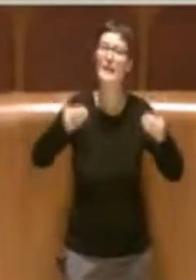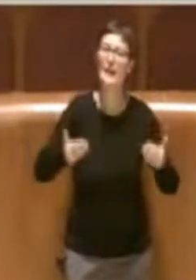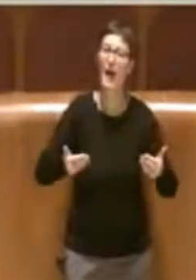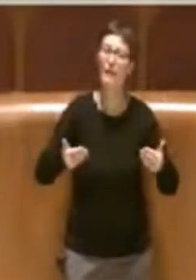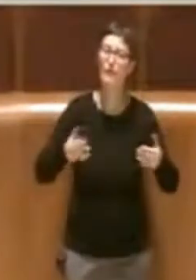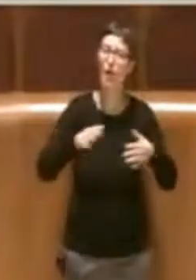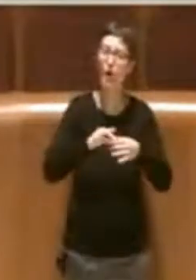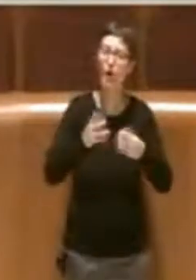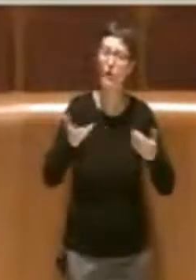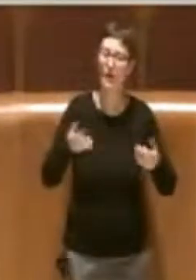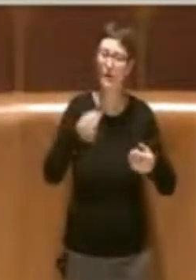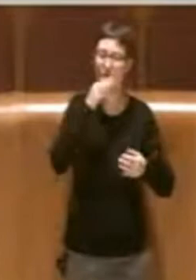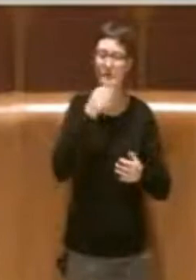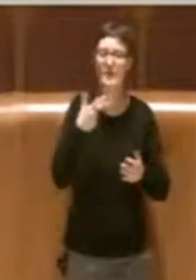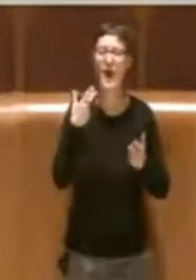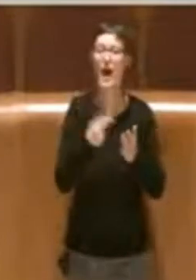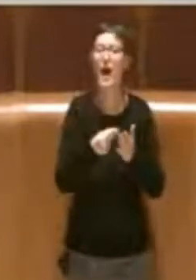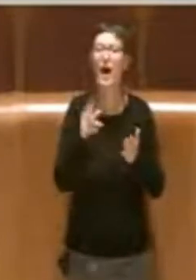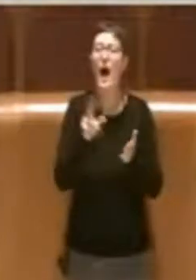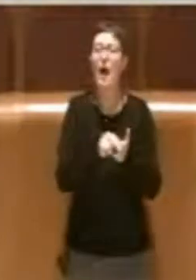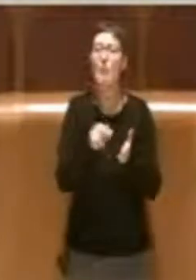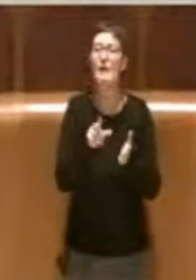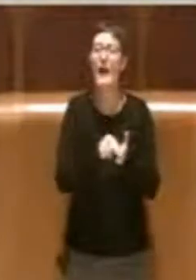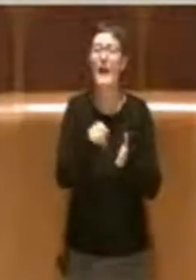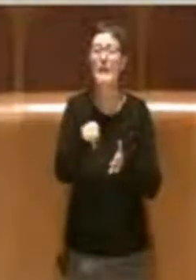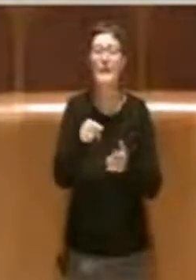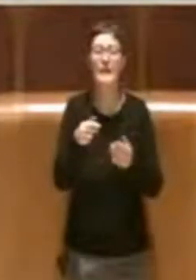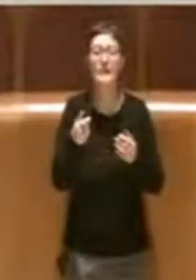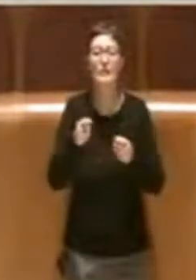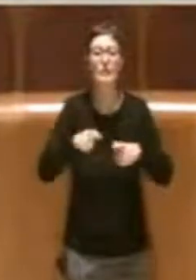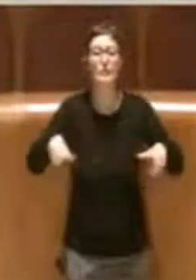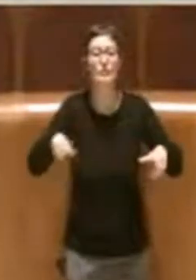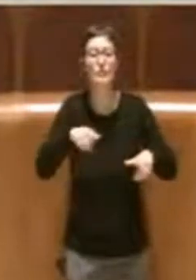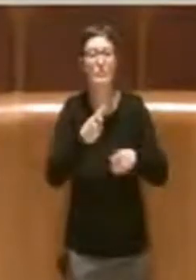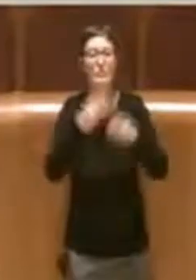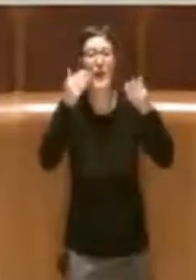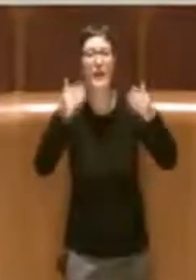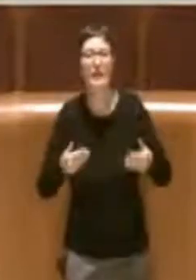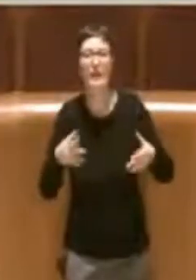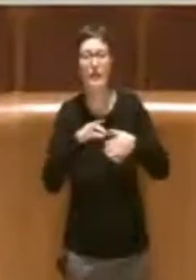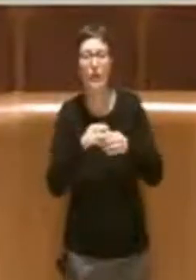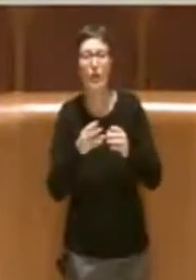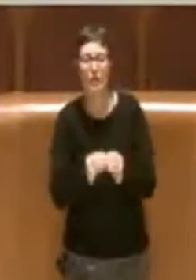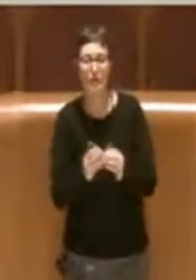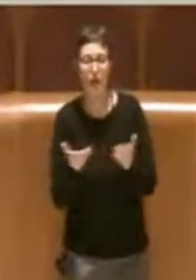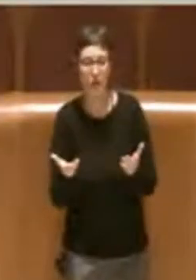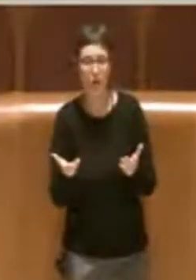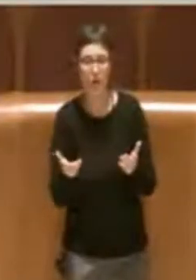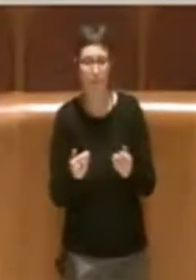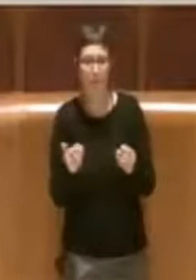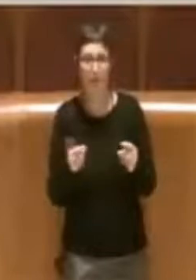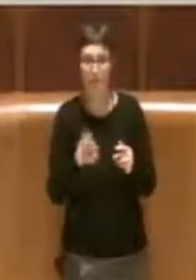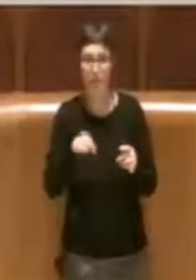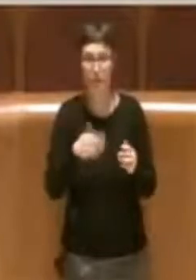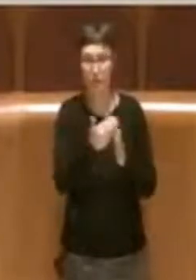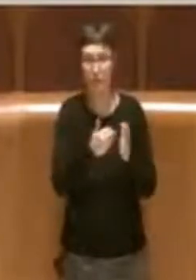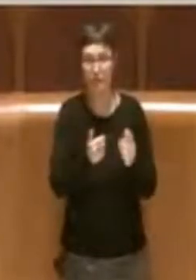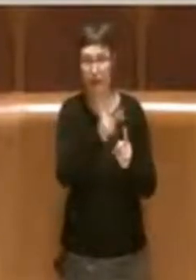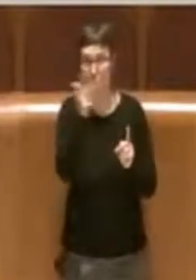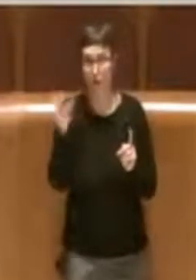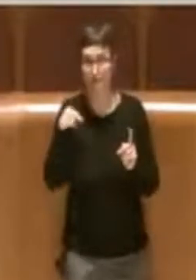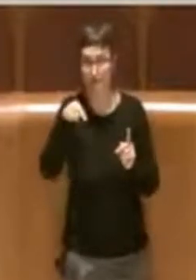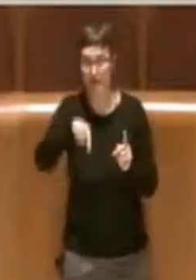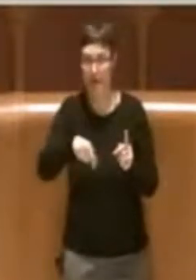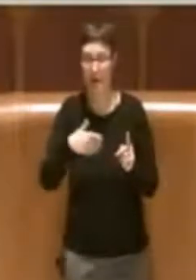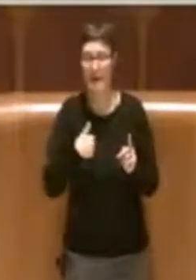e quindi in continuità con il nuovo piano triennale. Quindi, come dire, l'indirizzo principale che poi va fatto, a mio avviso,